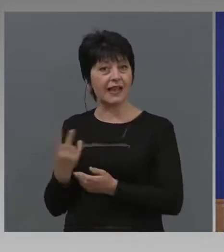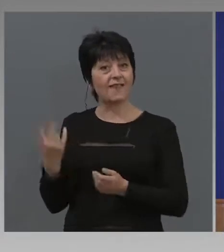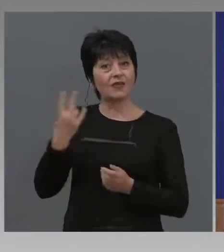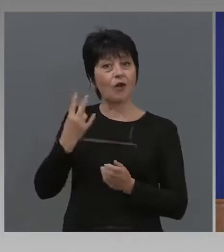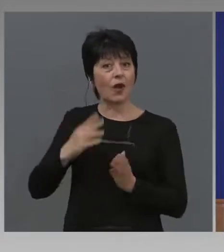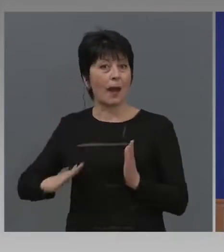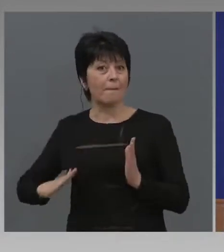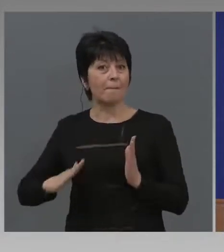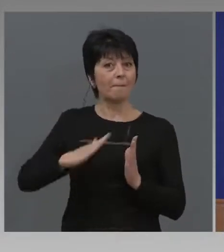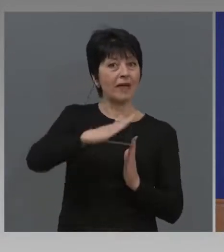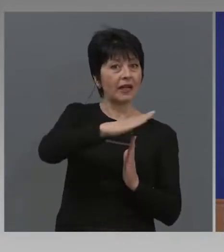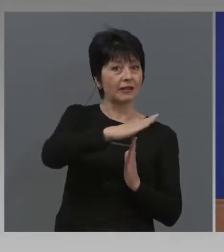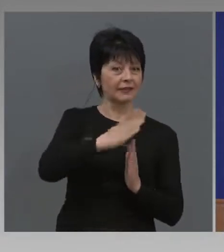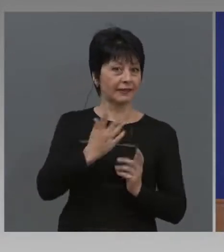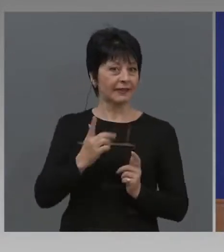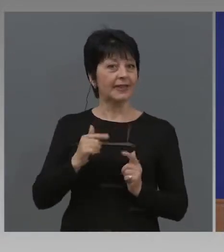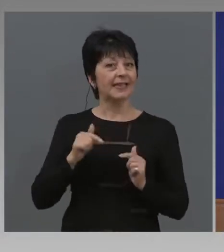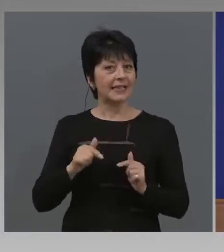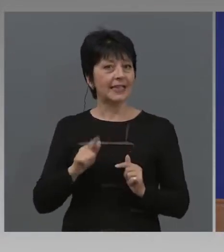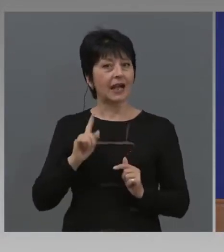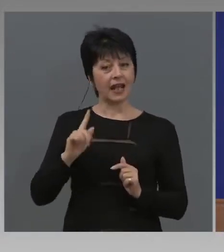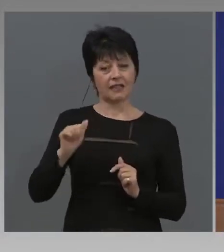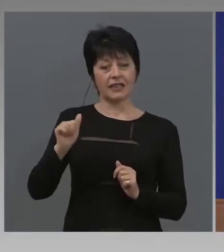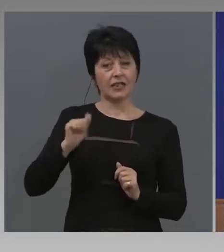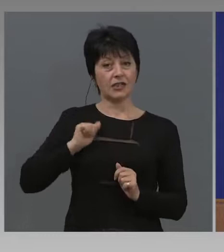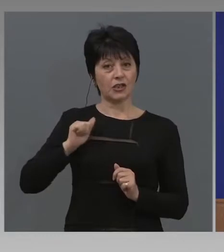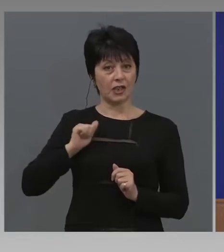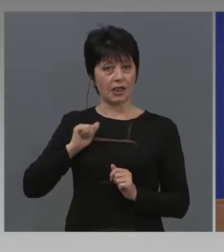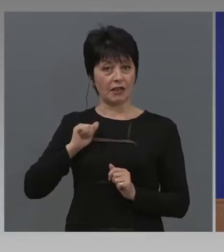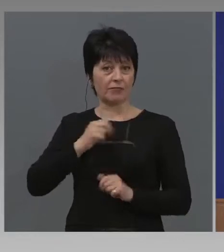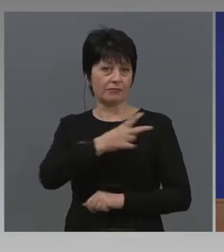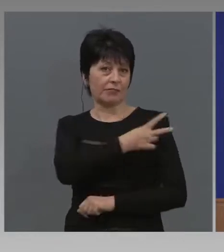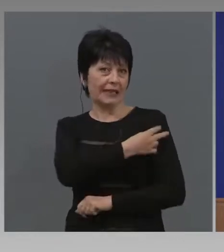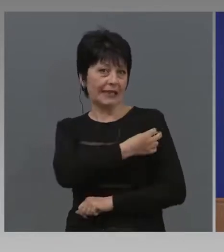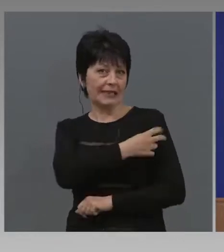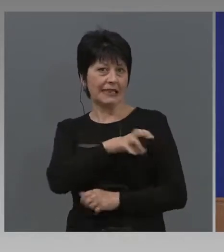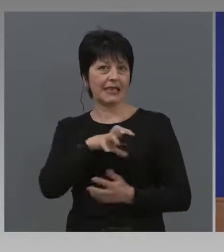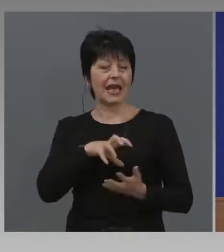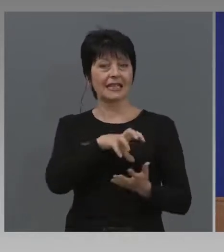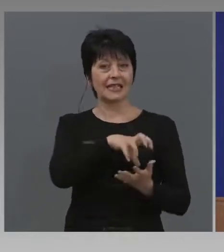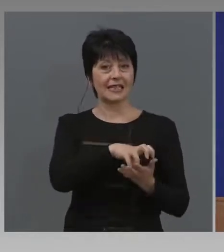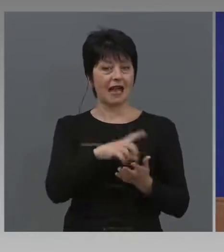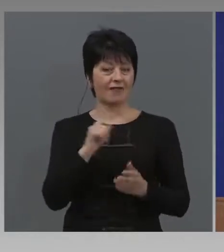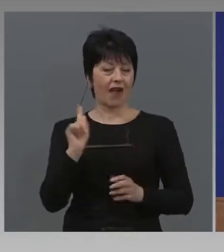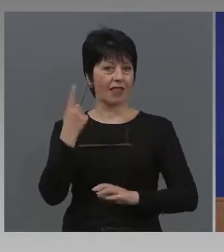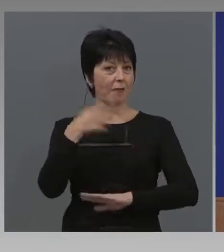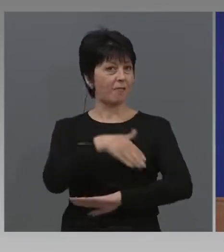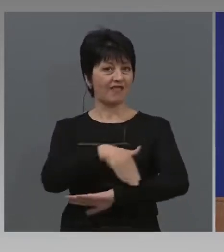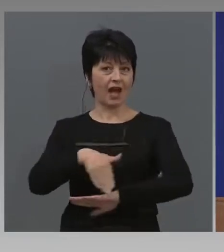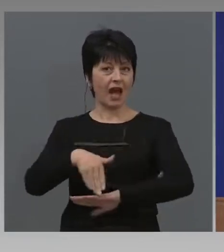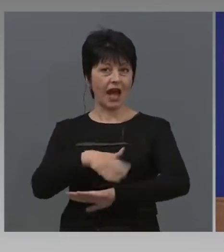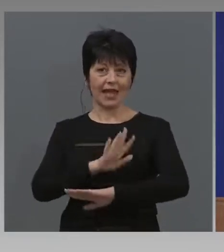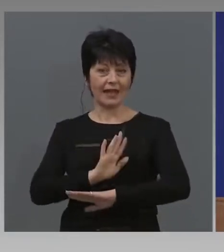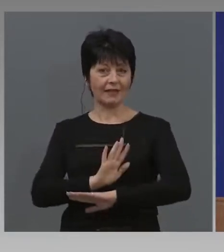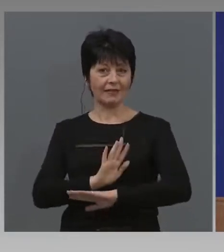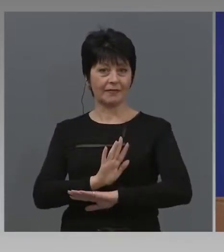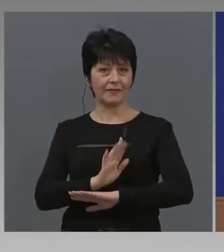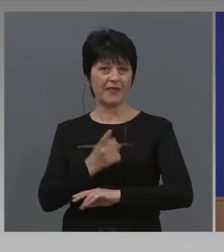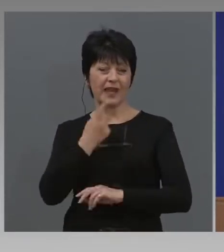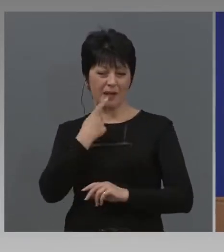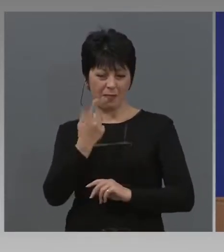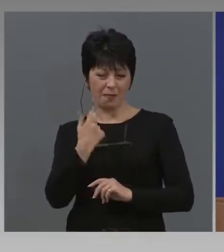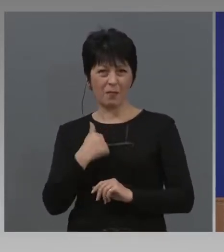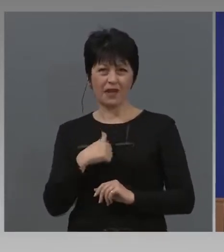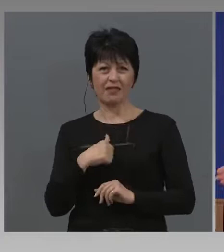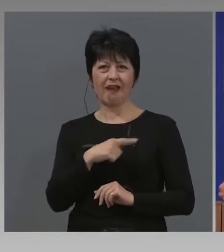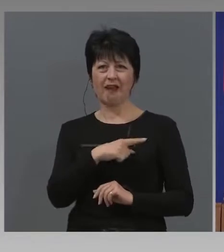защитиме медицинския състав, който е на първа линия. И затова, понеже вчера от БГНС ли онзи ден на попитъка в заболници без